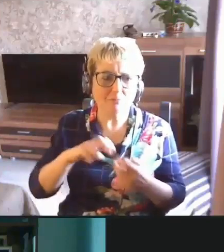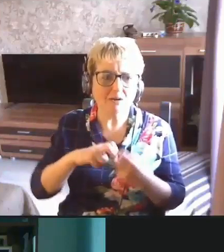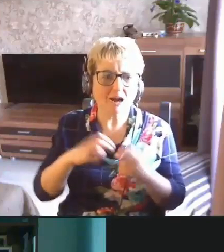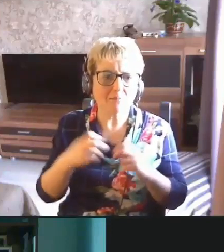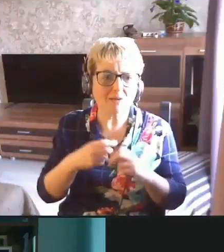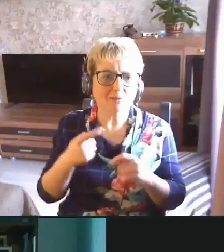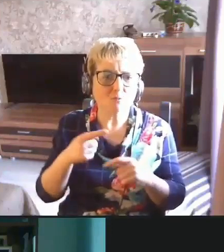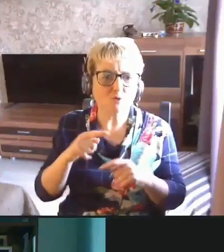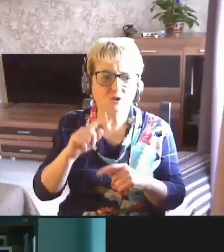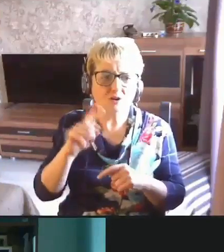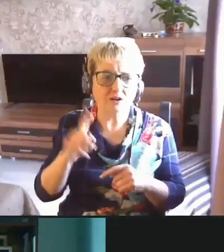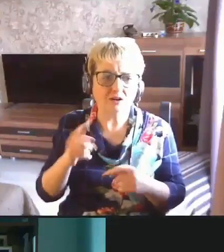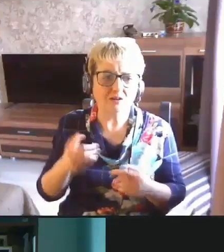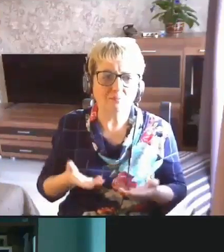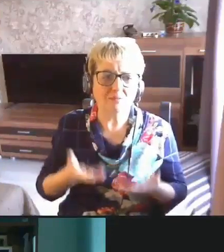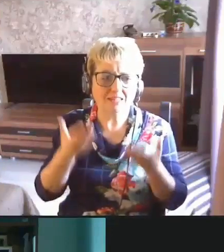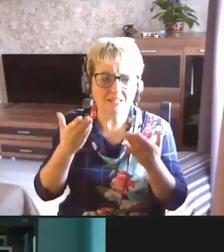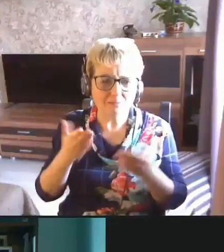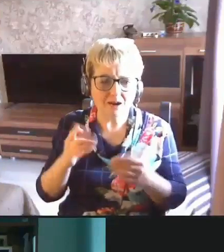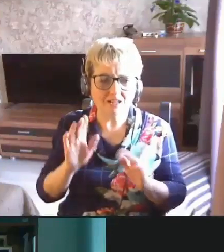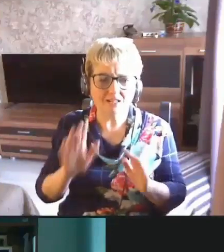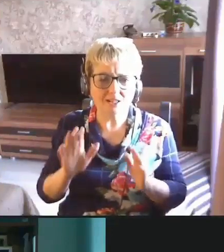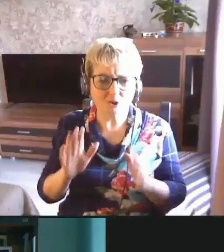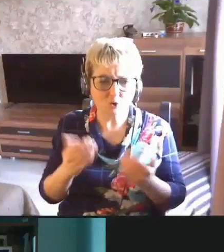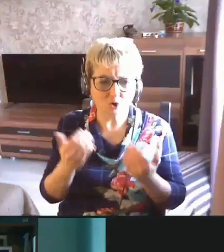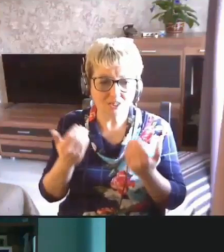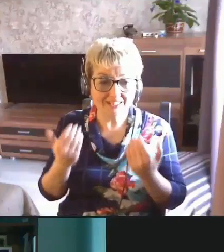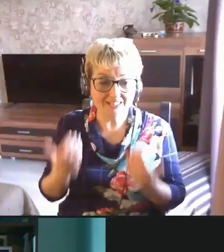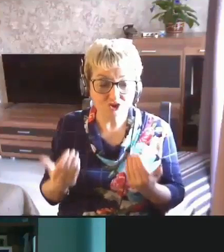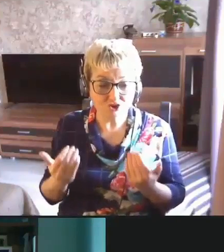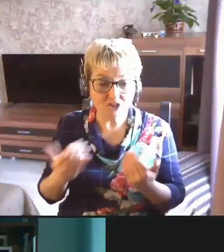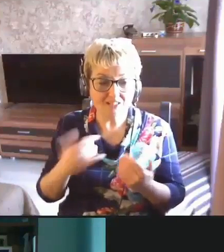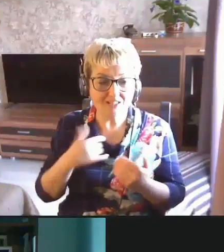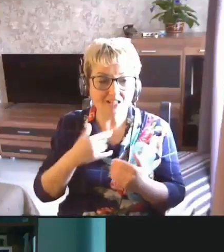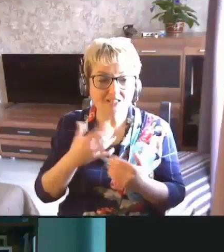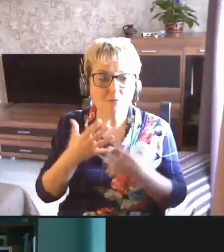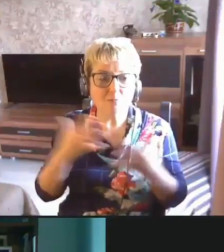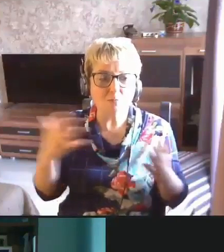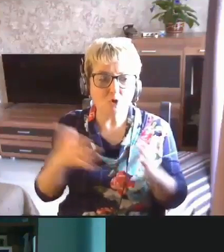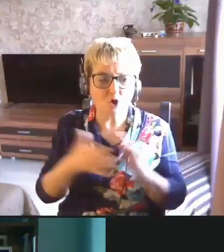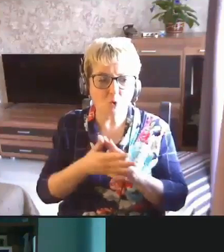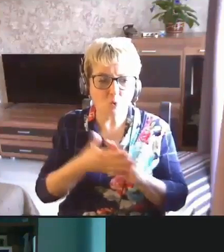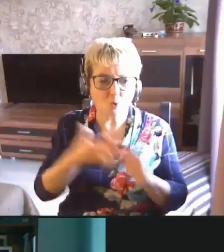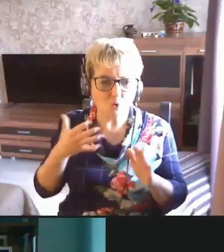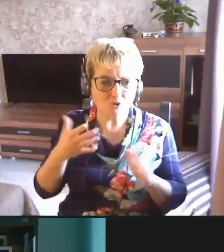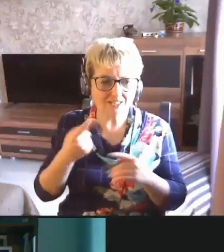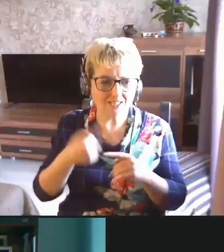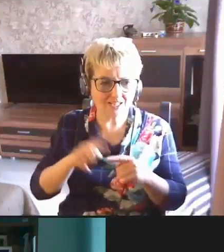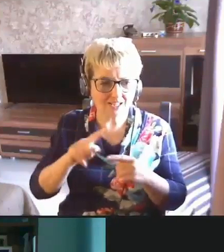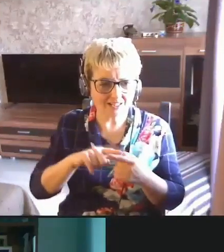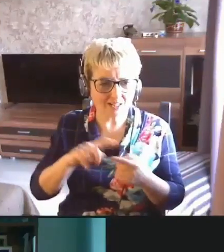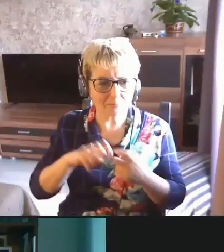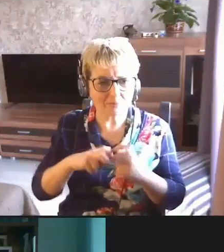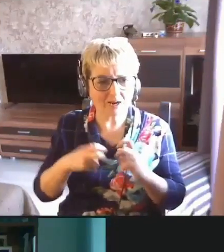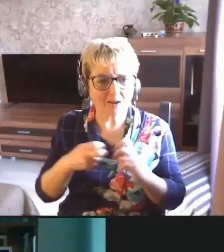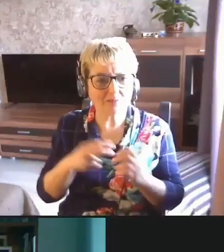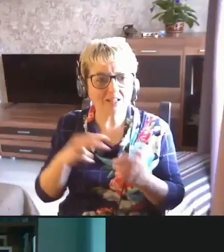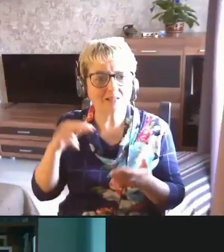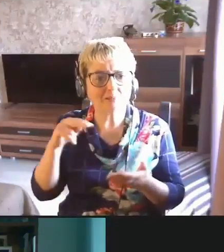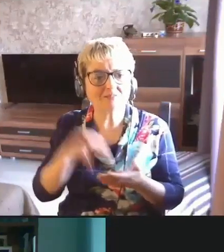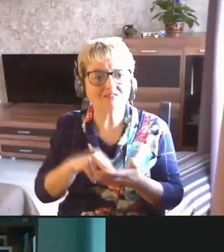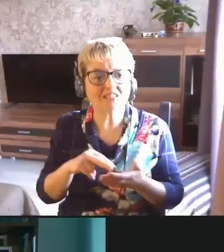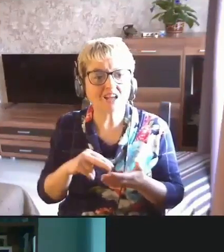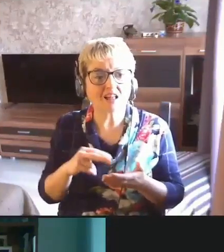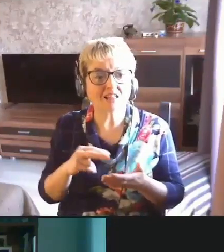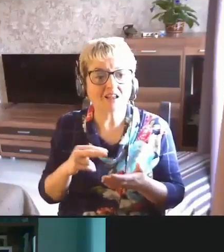поднимали, не только сейчас, у нас более остра эта проблема стала